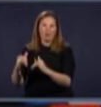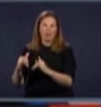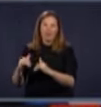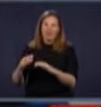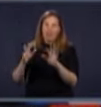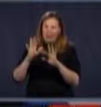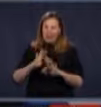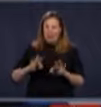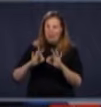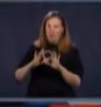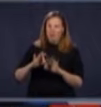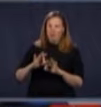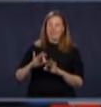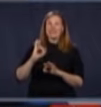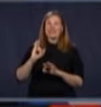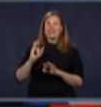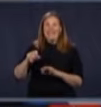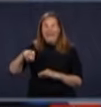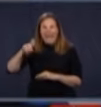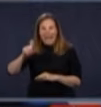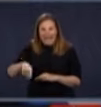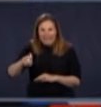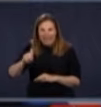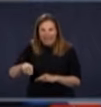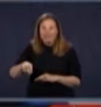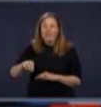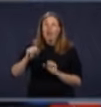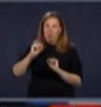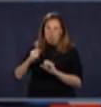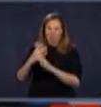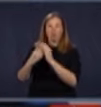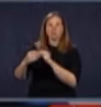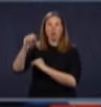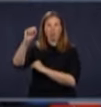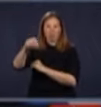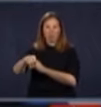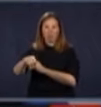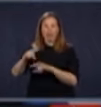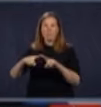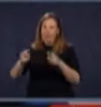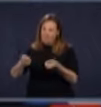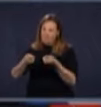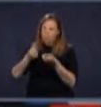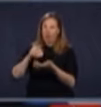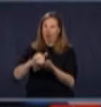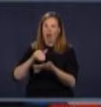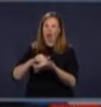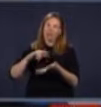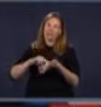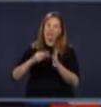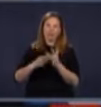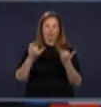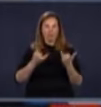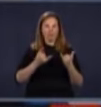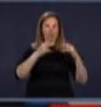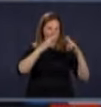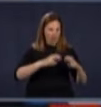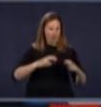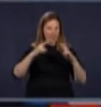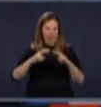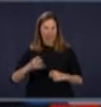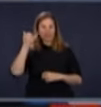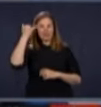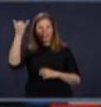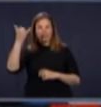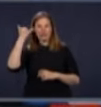aux affaires vraiment essentielles. Ça, veut dire que vous pouvez sortir, mais il faut faire attention. fait que tout ça, on va le faire, on va jauger avec nos experts